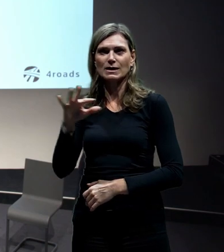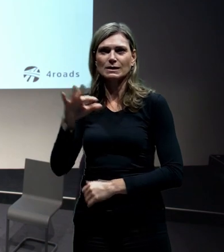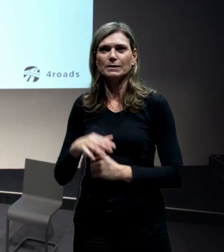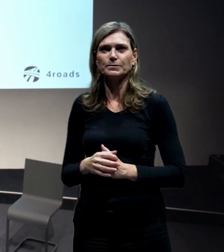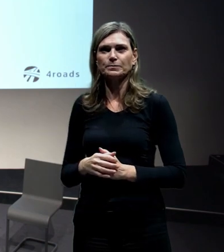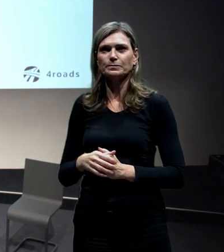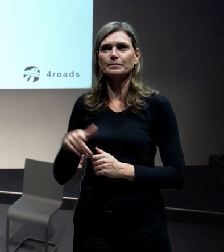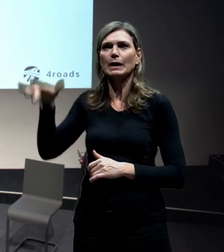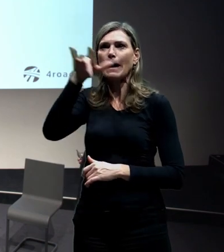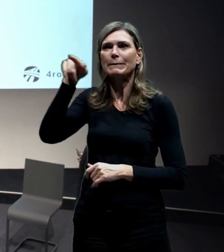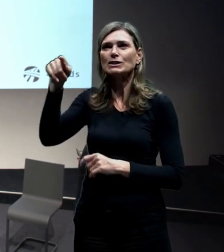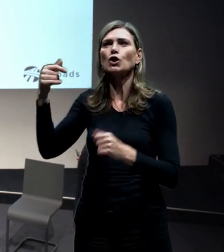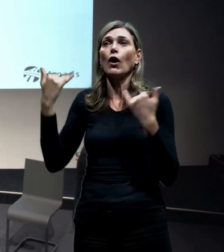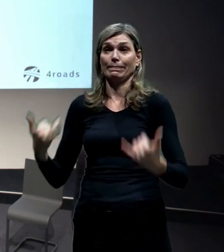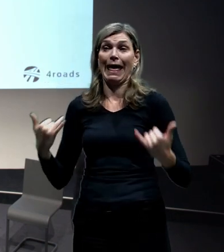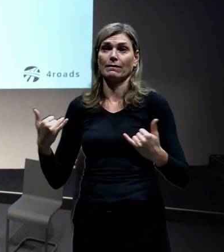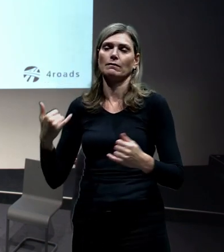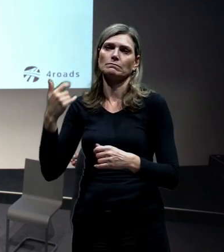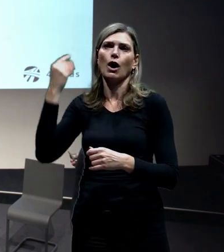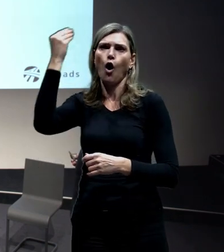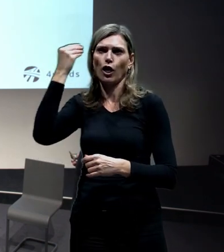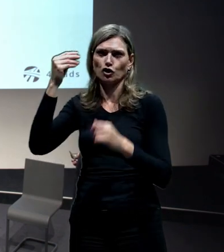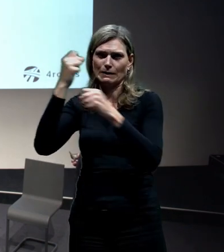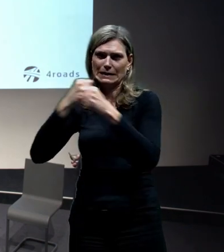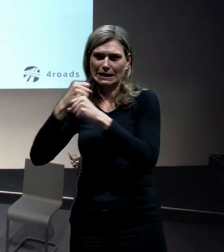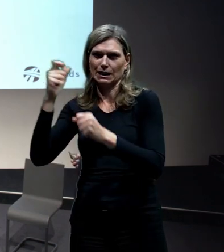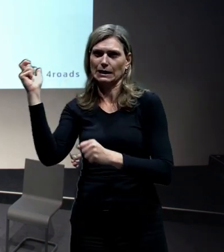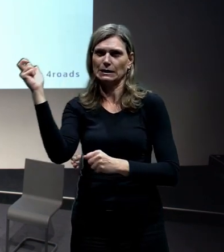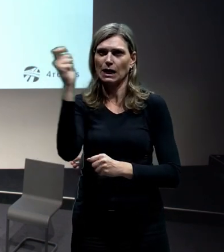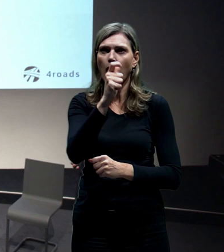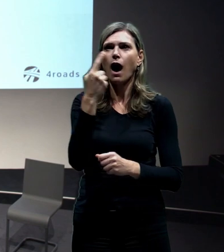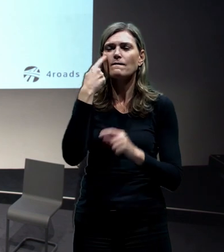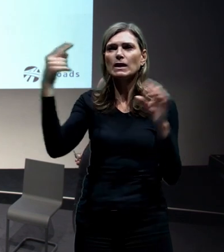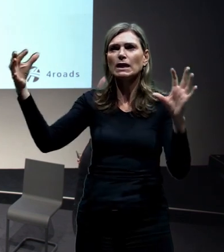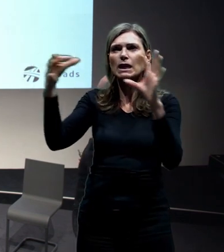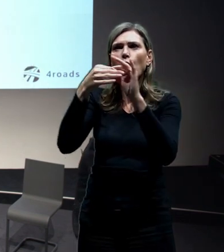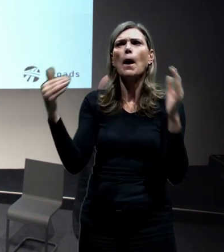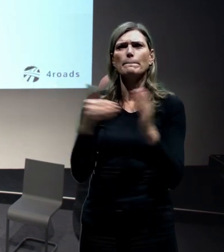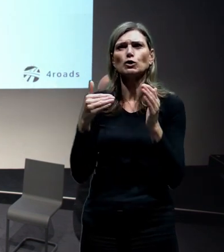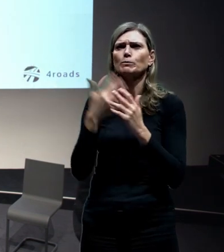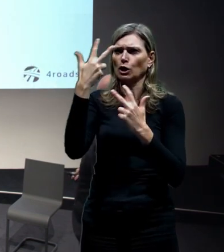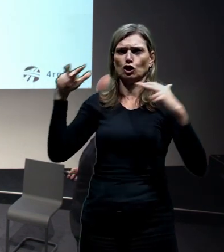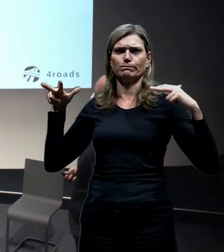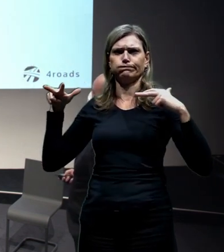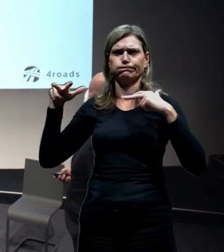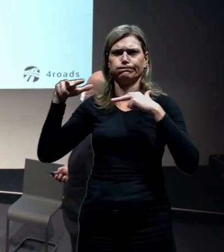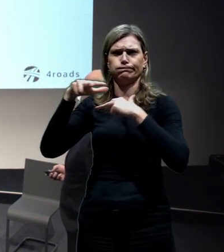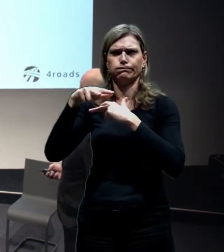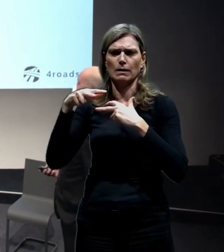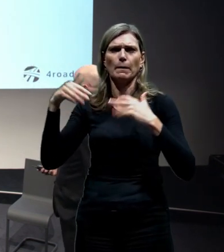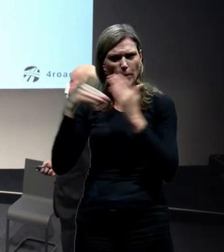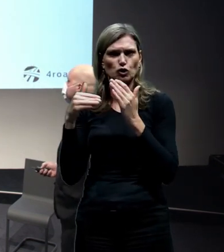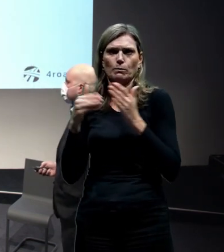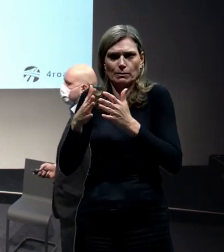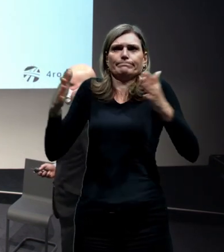stávajících holešoviček. Vidíte, že je potřeba, aby v ní byly 3 plus 3 jízdní pruhy, což by znamenalo v podstatě